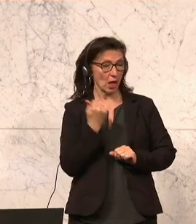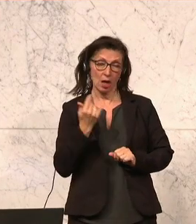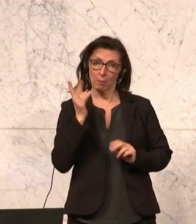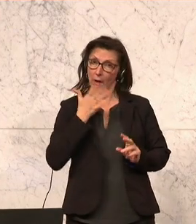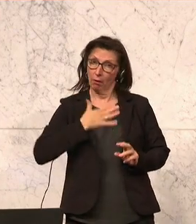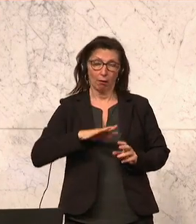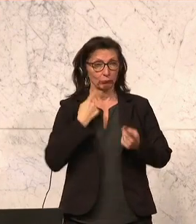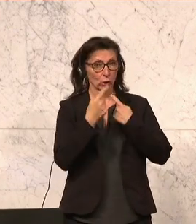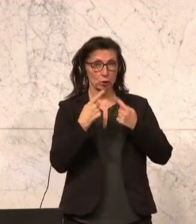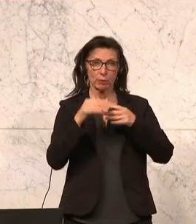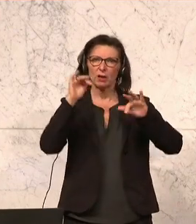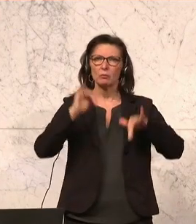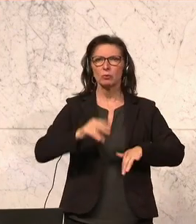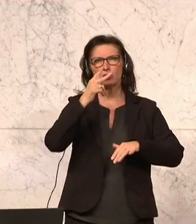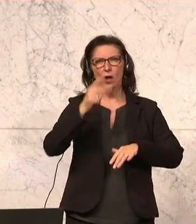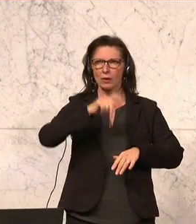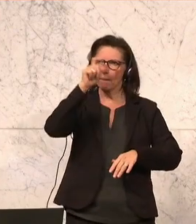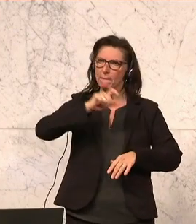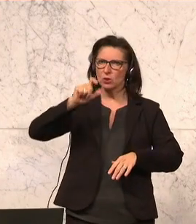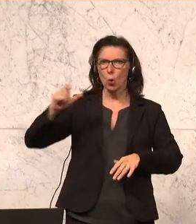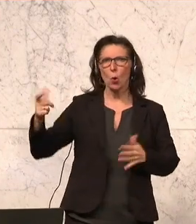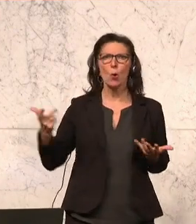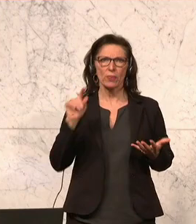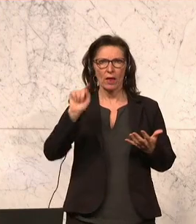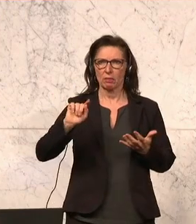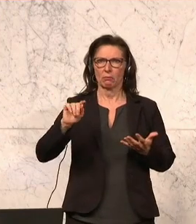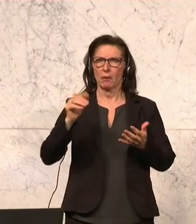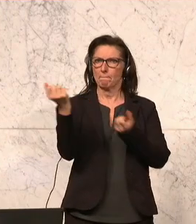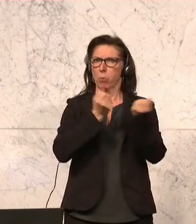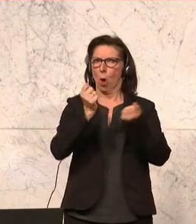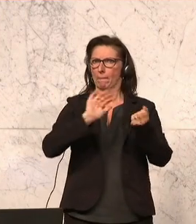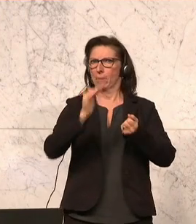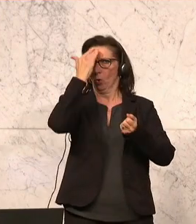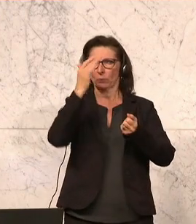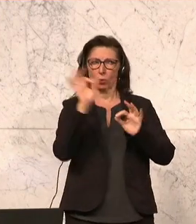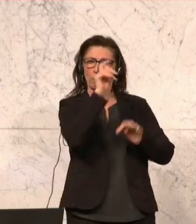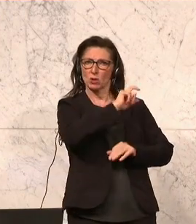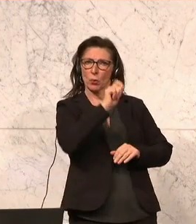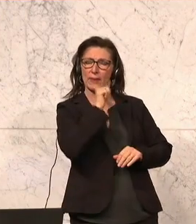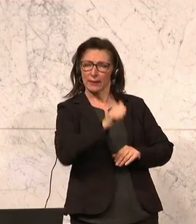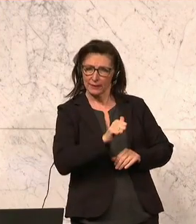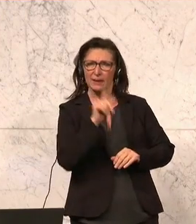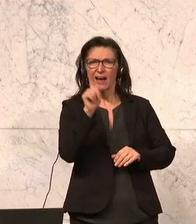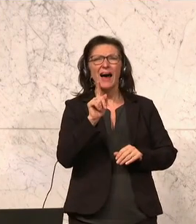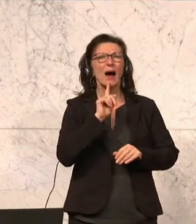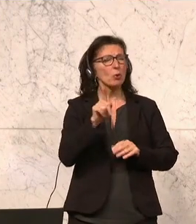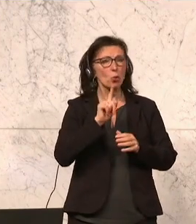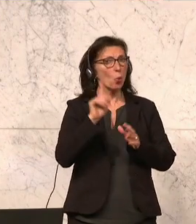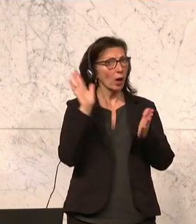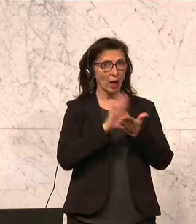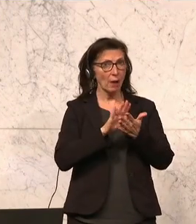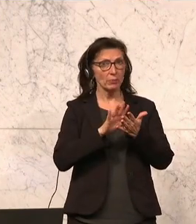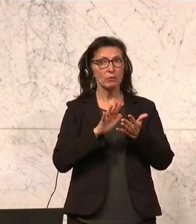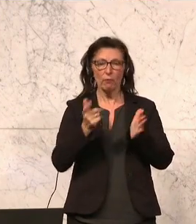unterscheiden zwischen politisch Exponierten und politisch Nicht-Exponierten. Das gehört geklärt. Aber funktionieren wird das nur dann, wenn es